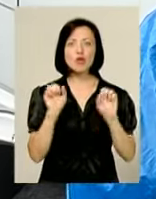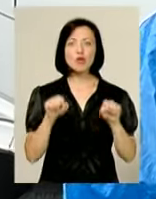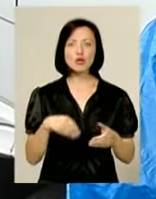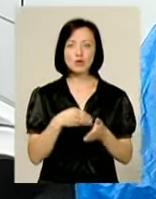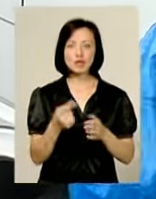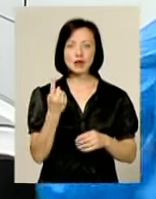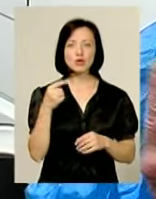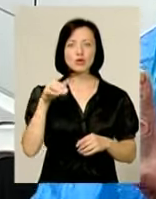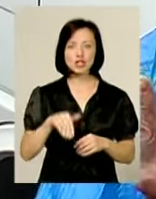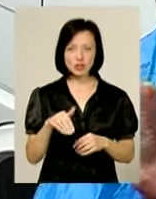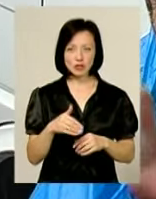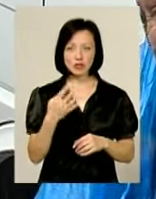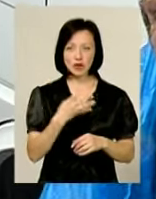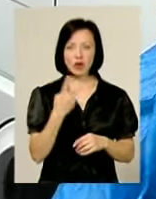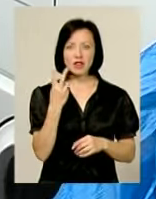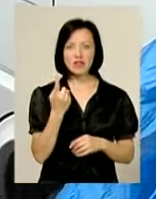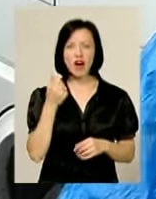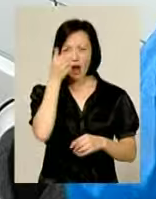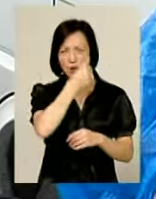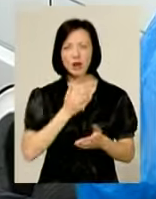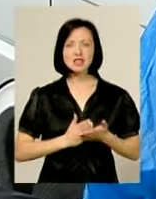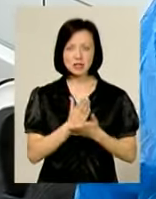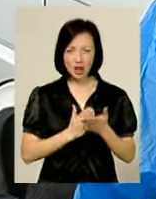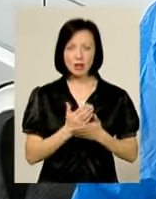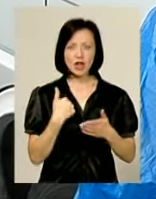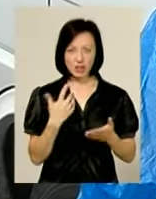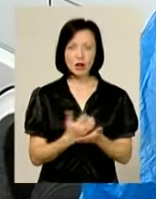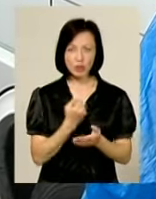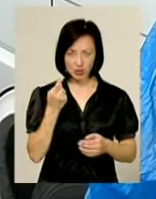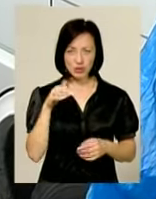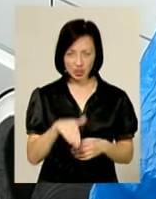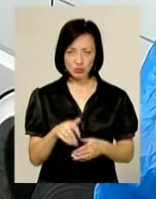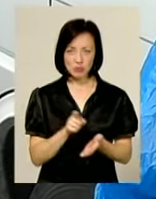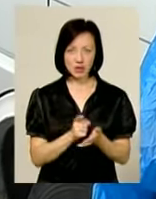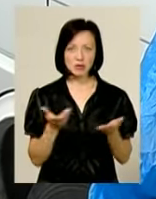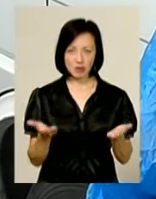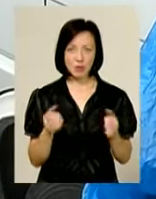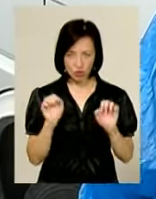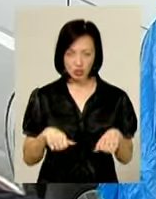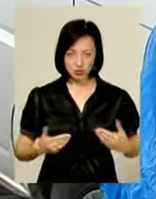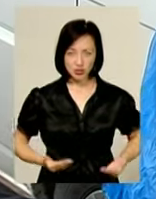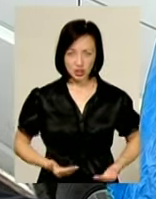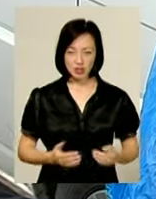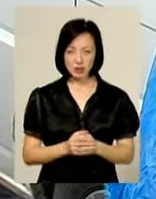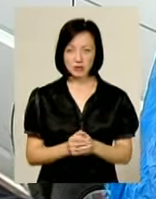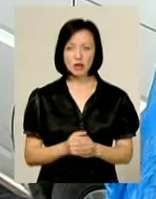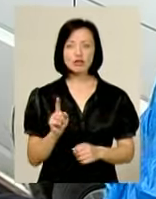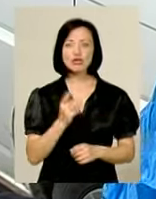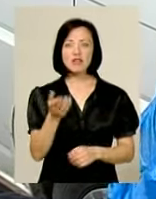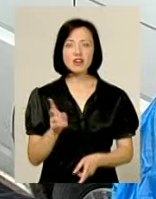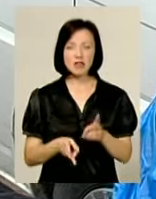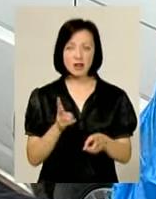за тисячу? 42 роки стажу і заробила тисячу. Можна жити». «А що ви варите?